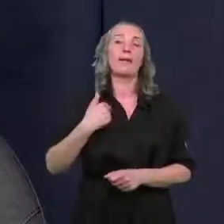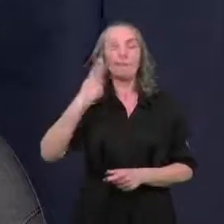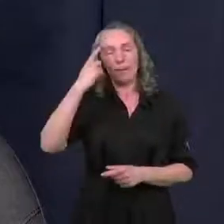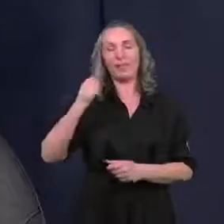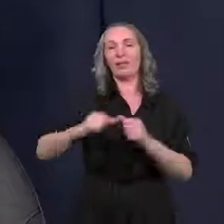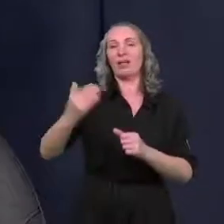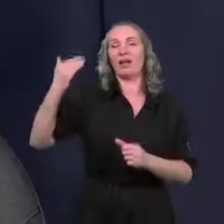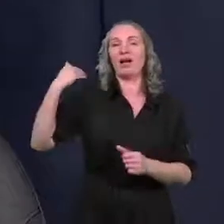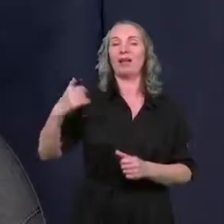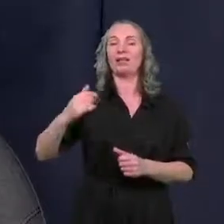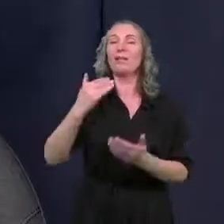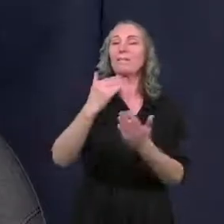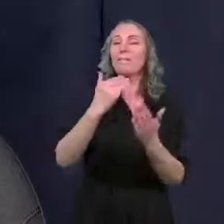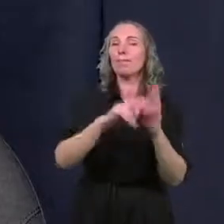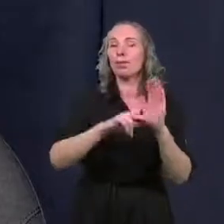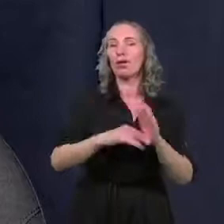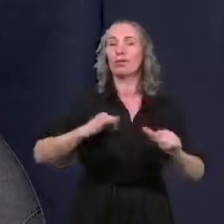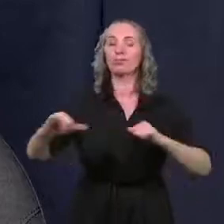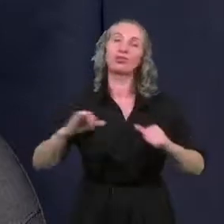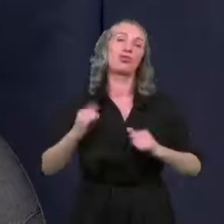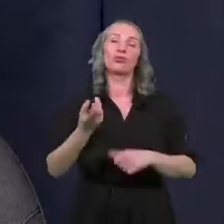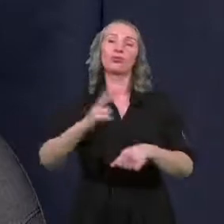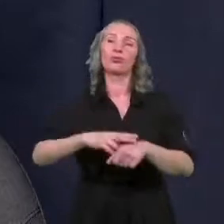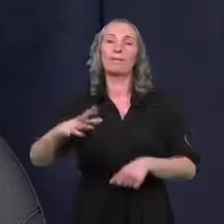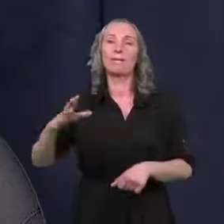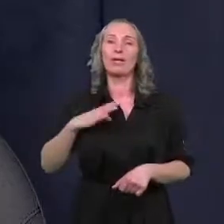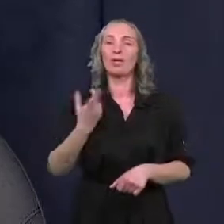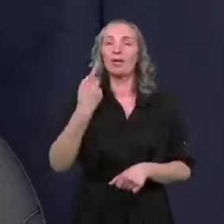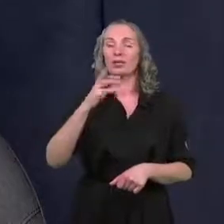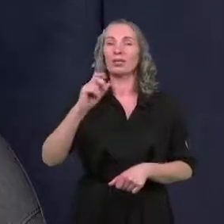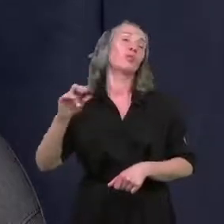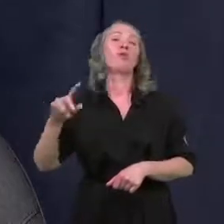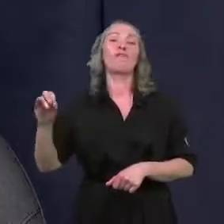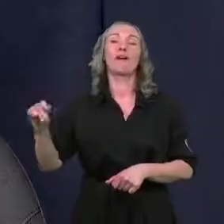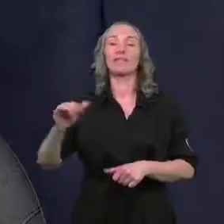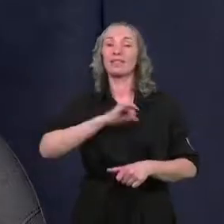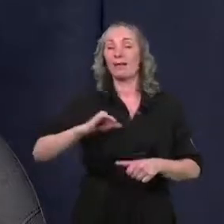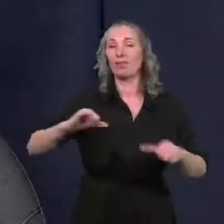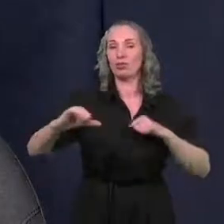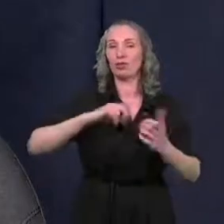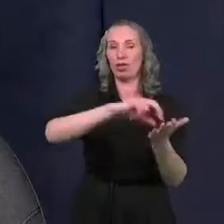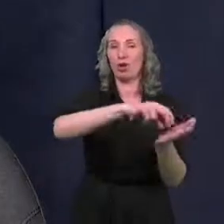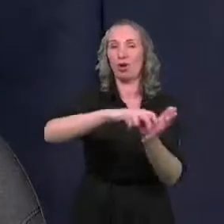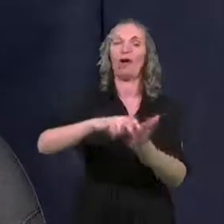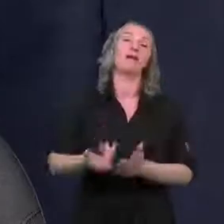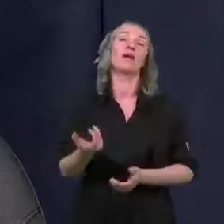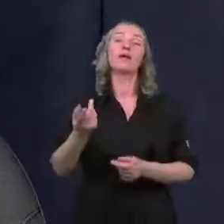kilku lat programy rządowe, które były dystrybuowane przez samorządy lokalne, czyli krótko rzecz, ujmując